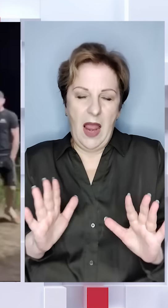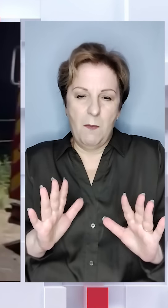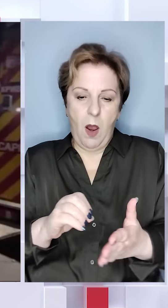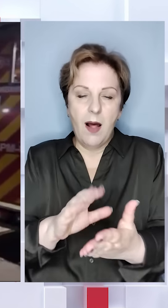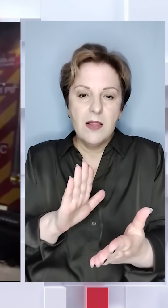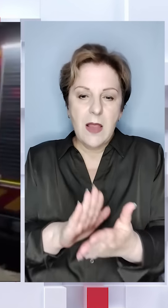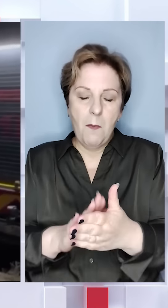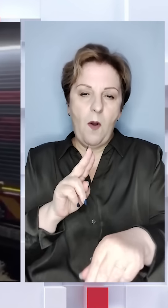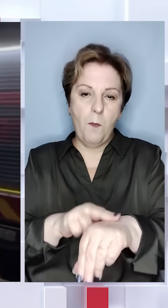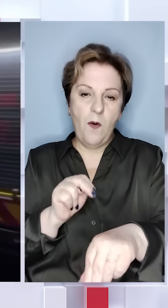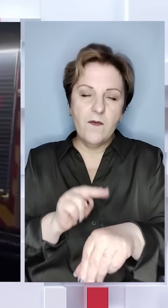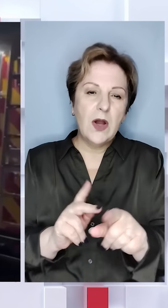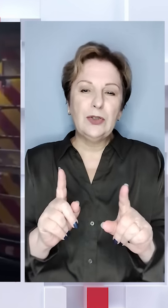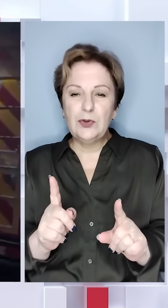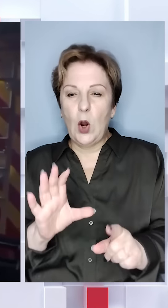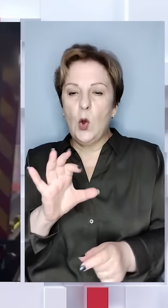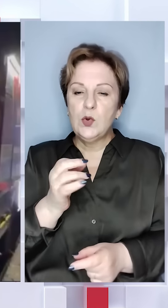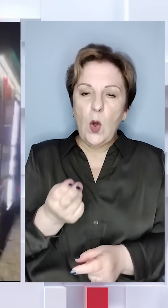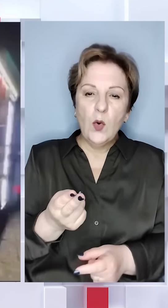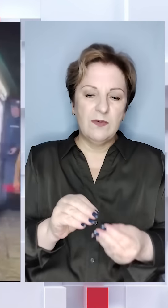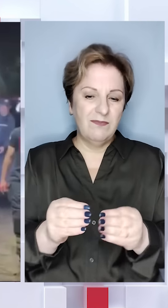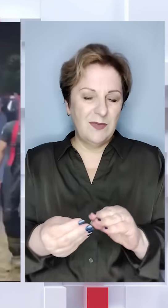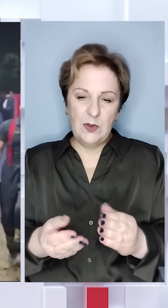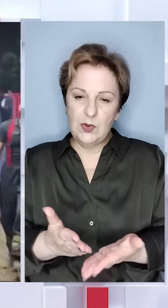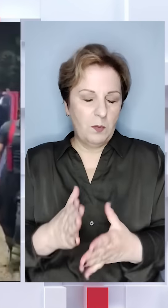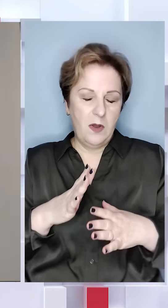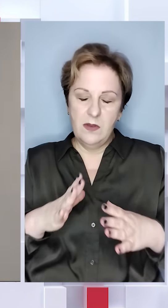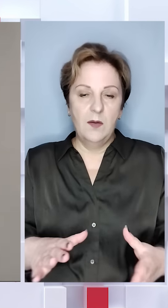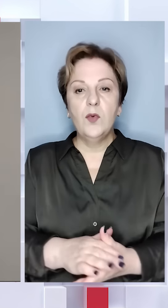на обліку в правоохоронців чи в соціальних служб.